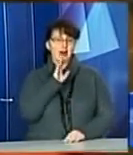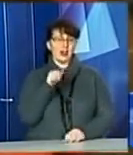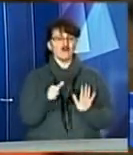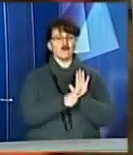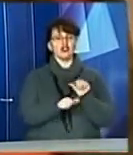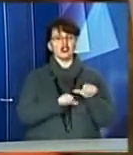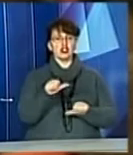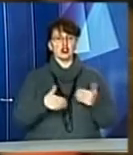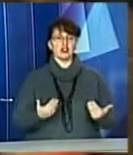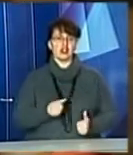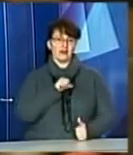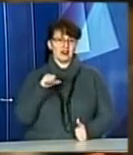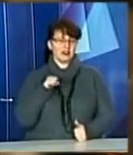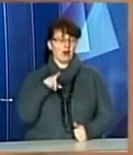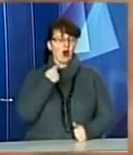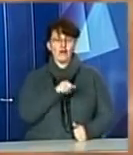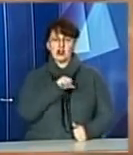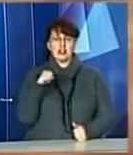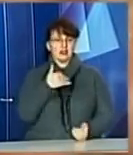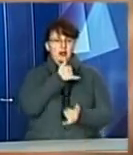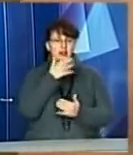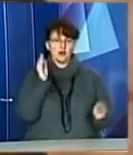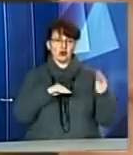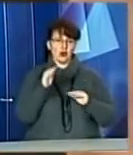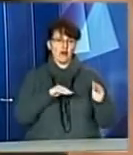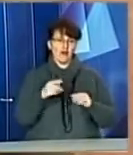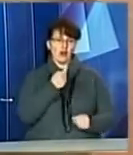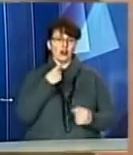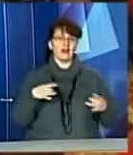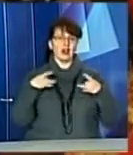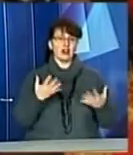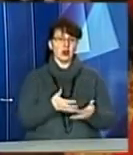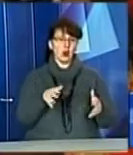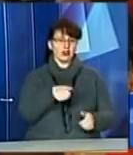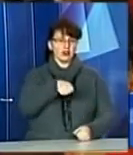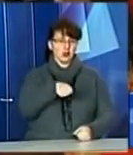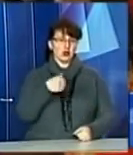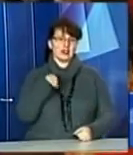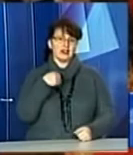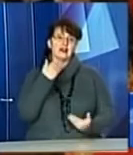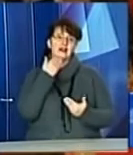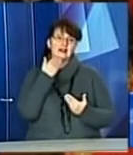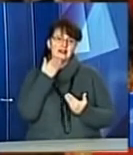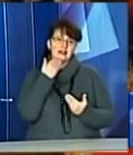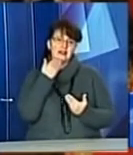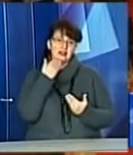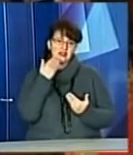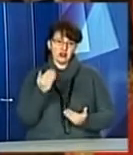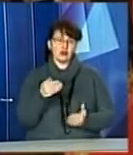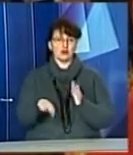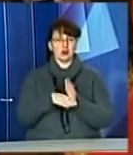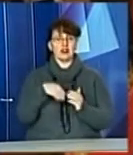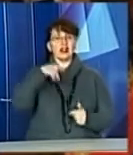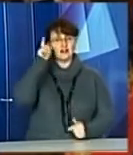сама. Жінка каже, сама не в змозі зібрати Великодній кошик, тому звернулася по допомогу. Я знаю, що в цьому кошику буде все,